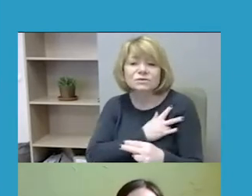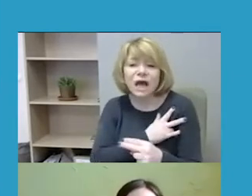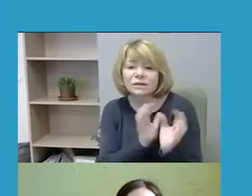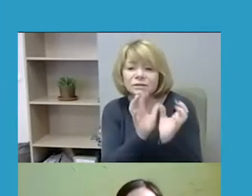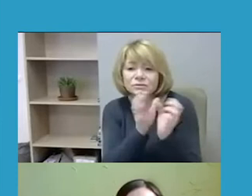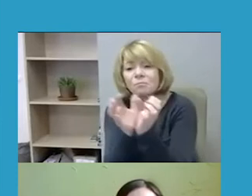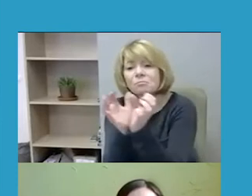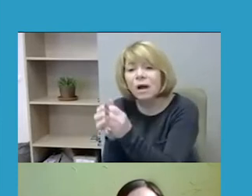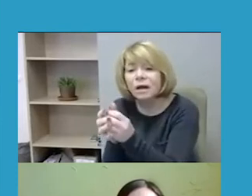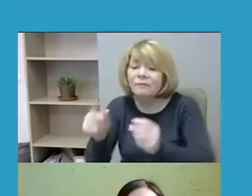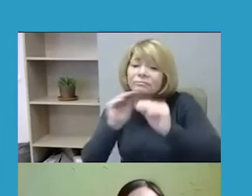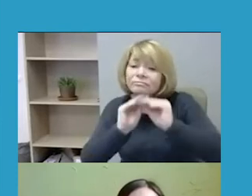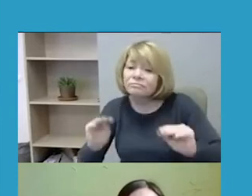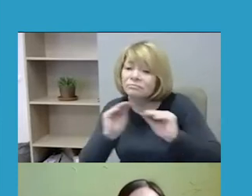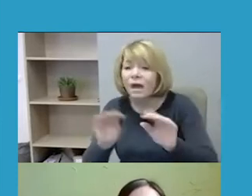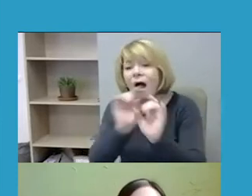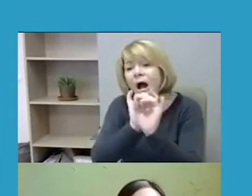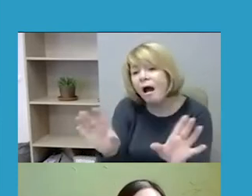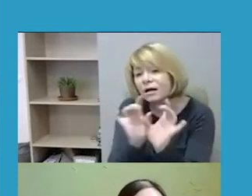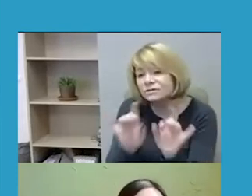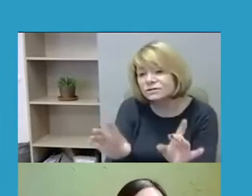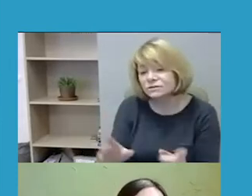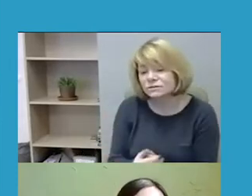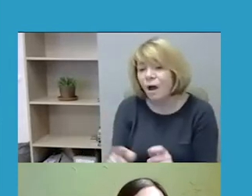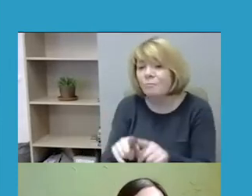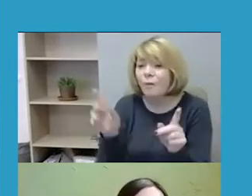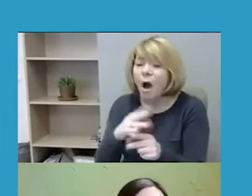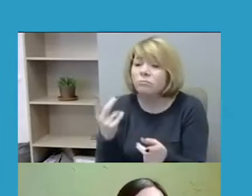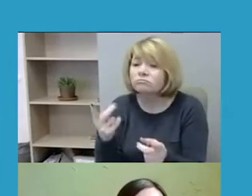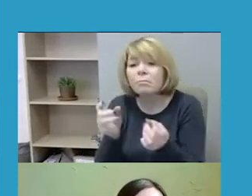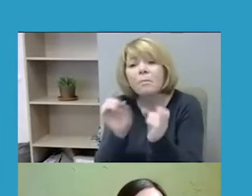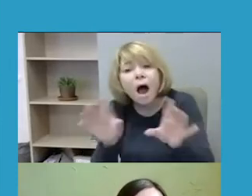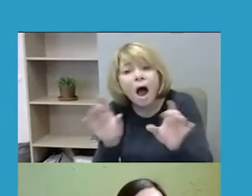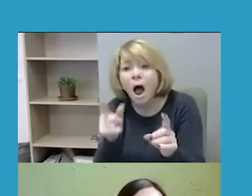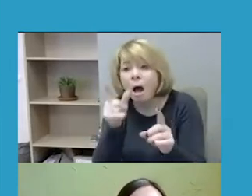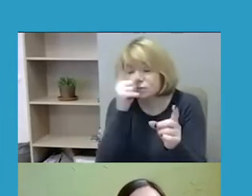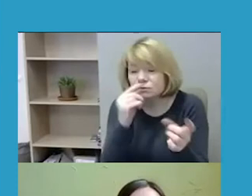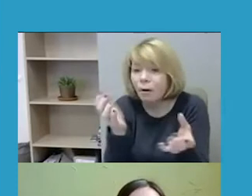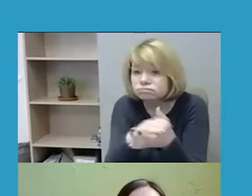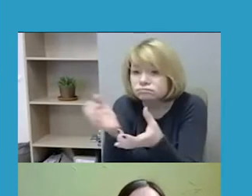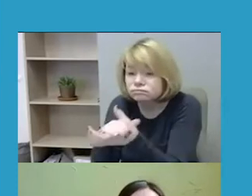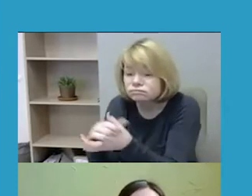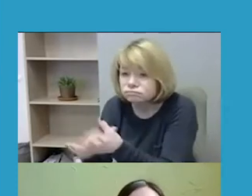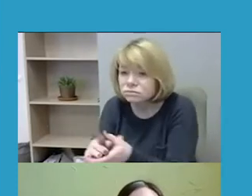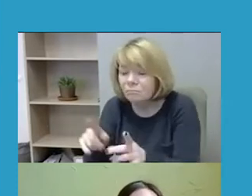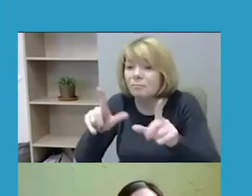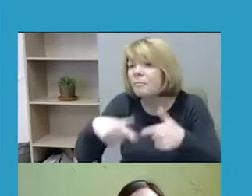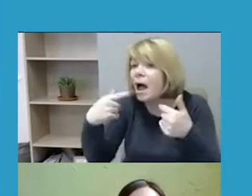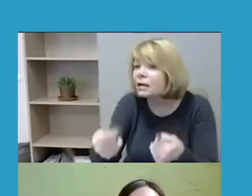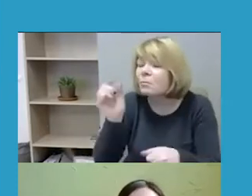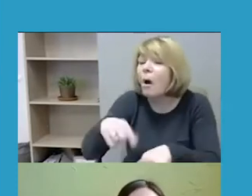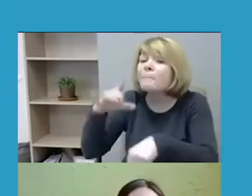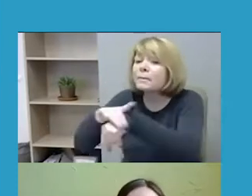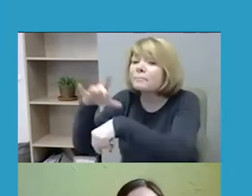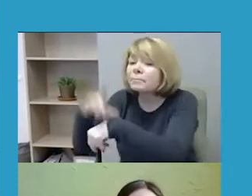kampanijas, kurios supažintintų ir perduotų žinę, kas tai yra, kaip tai atpažinti, ir kaip